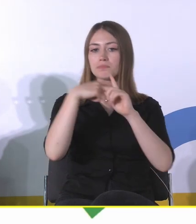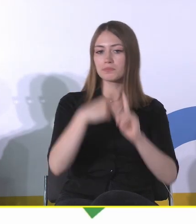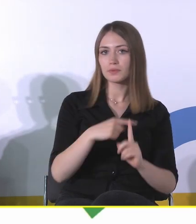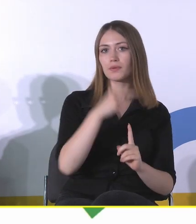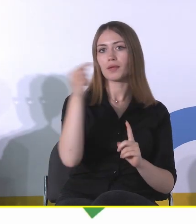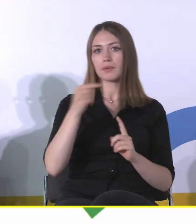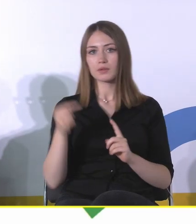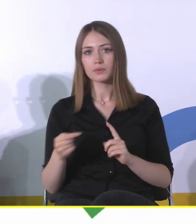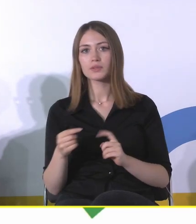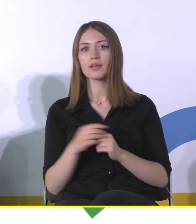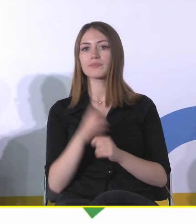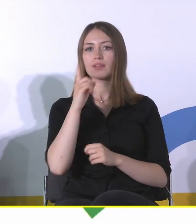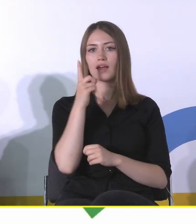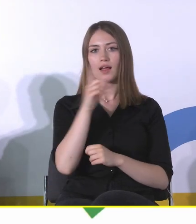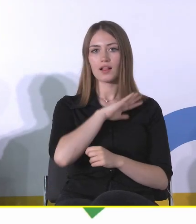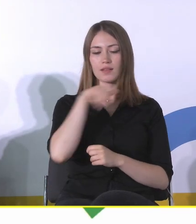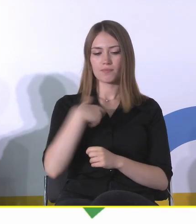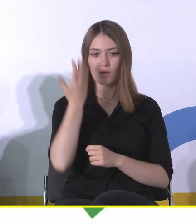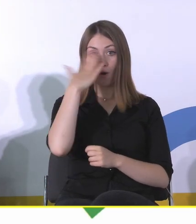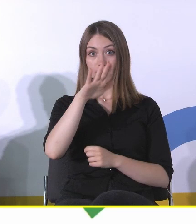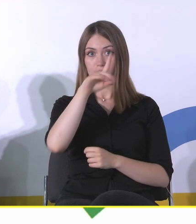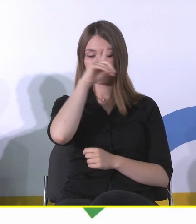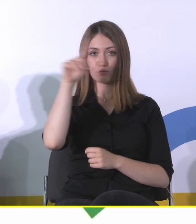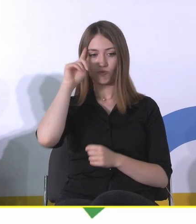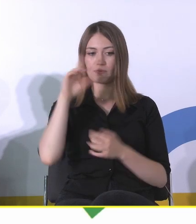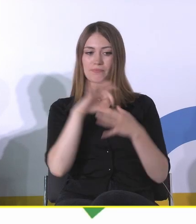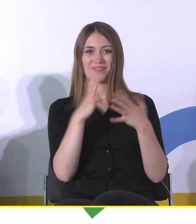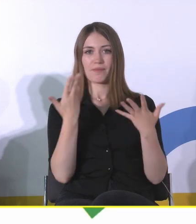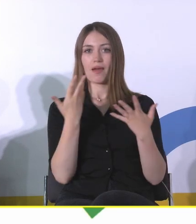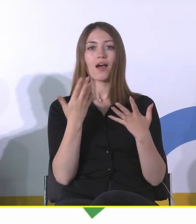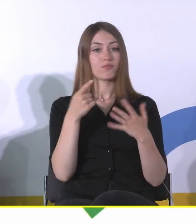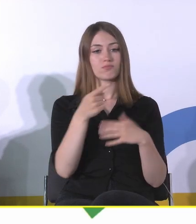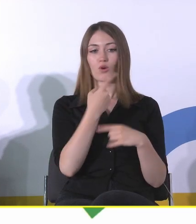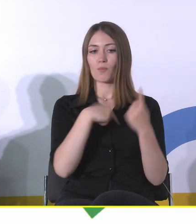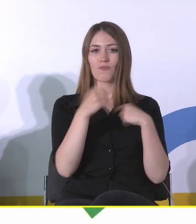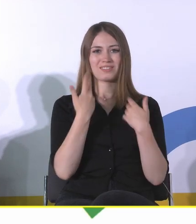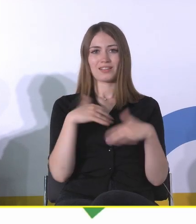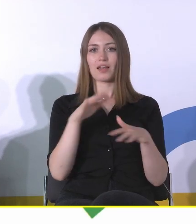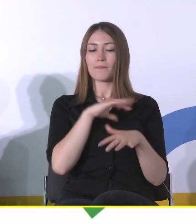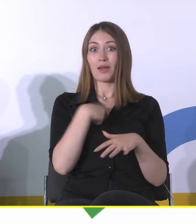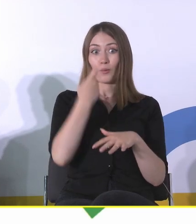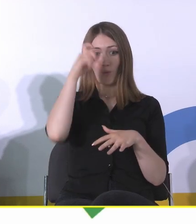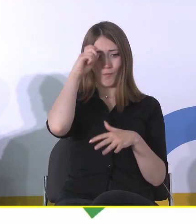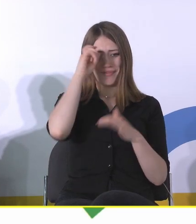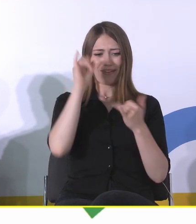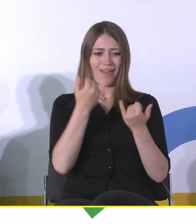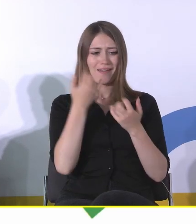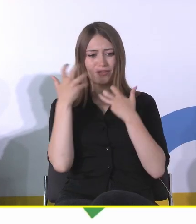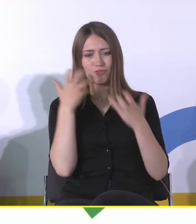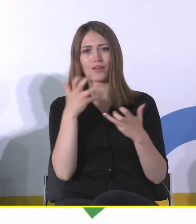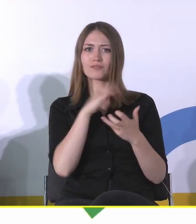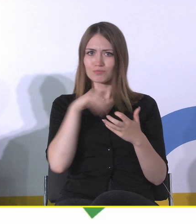Natomiast nam, obcym ludziom nie. Mieliśmy kłopot zebrać tą informację. Przecież jesteśmy najczęściej dumni z tego,